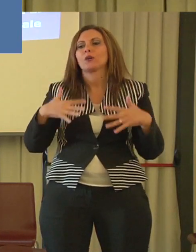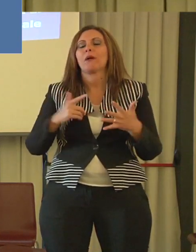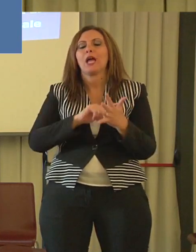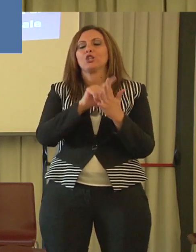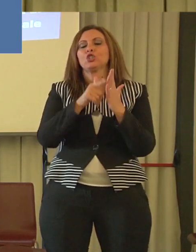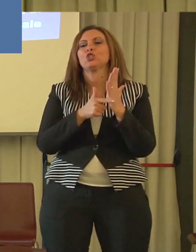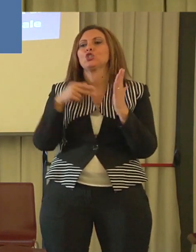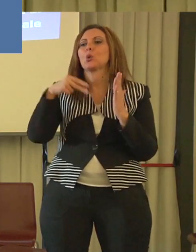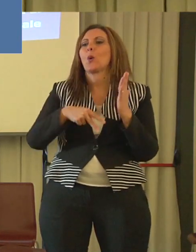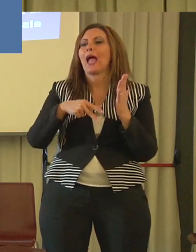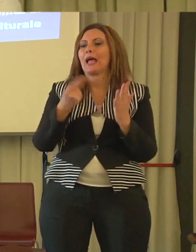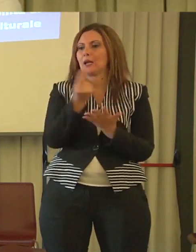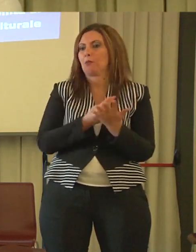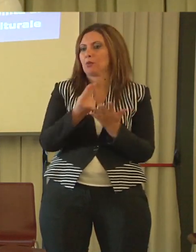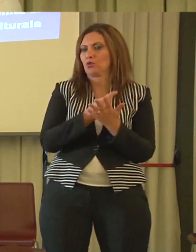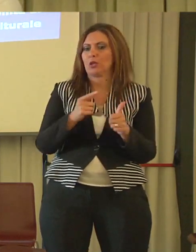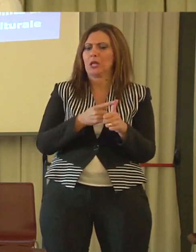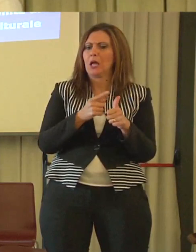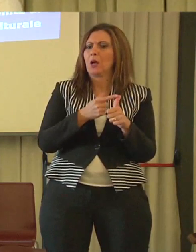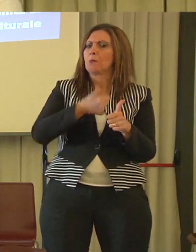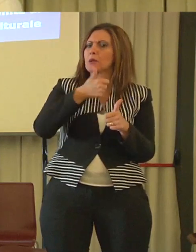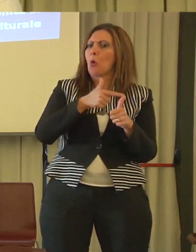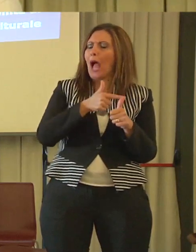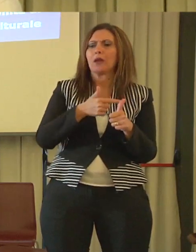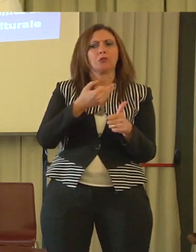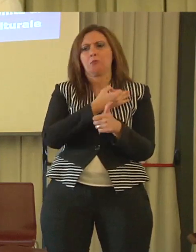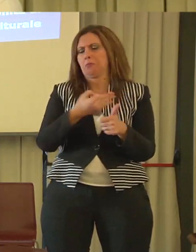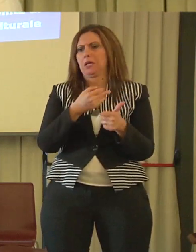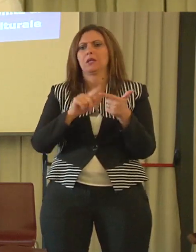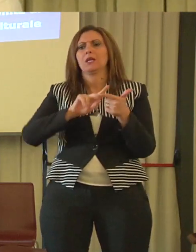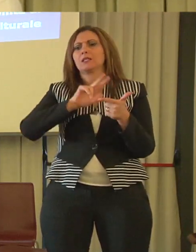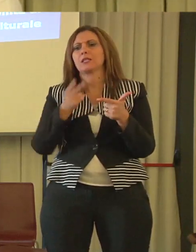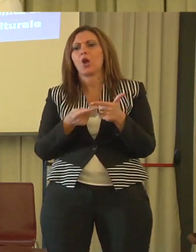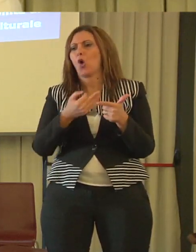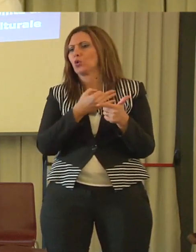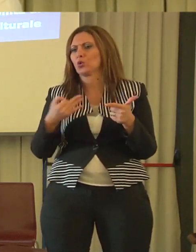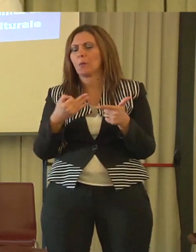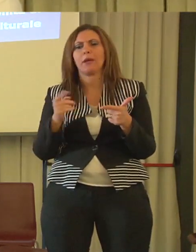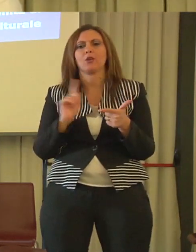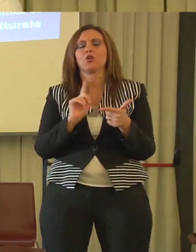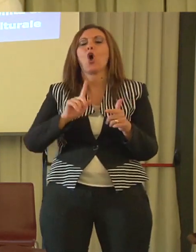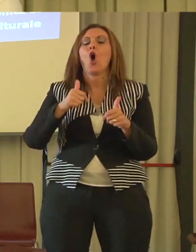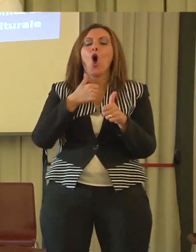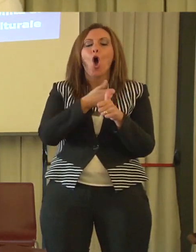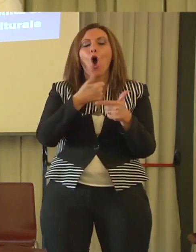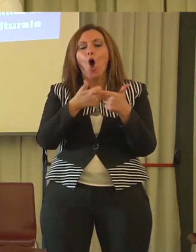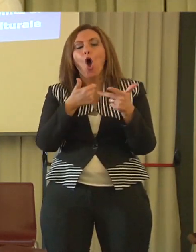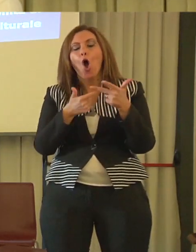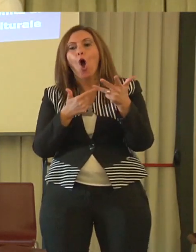facile, perché il primo è andato benissimo, il secondo uguale. No, no. Ogni edizione si è